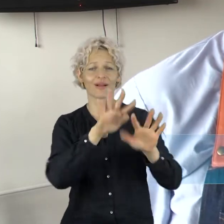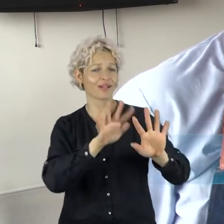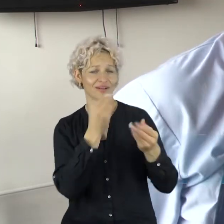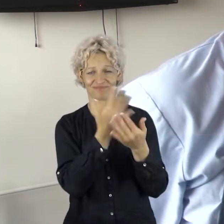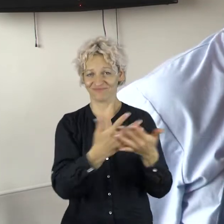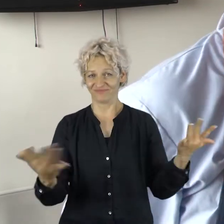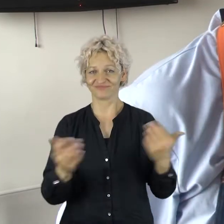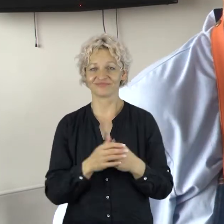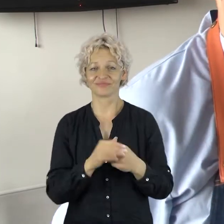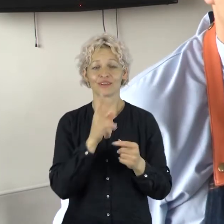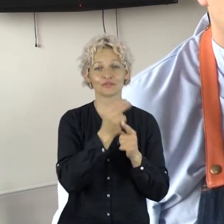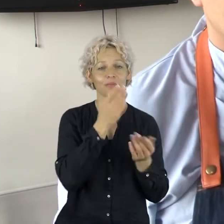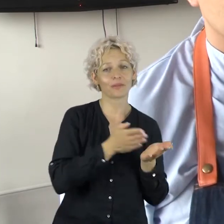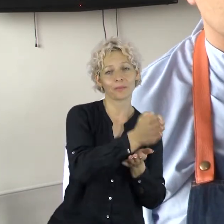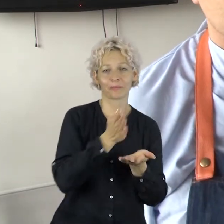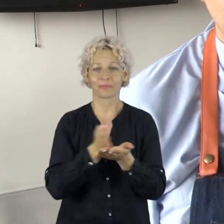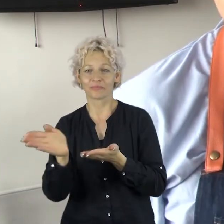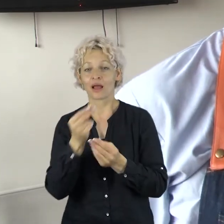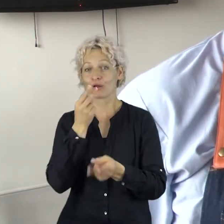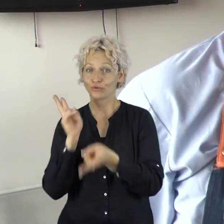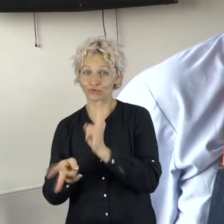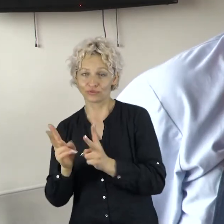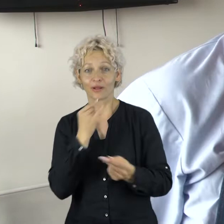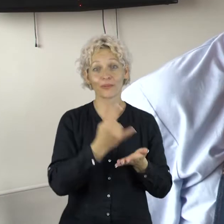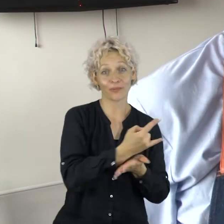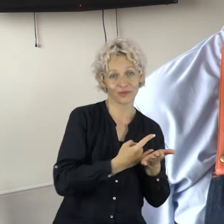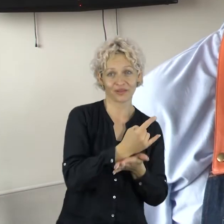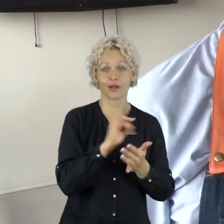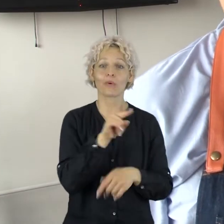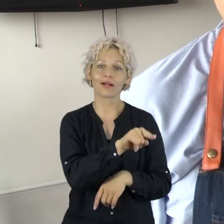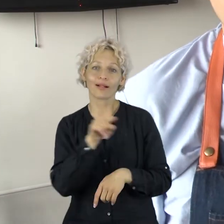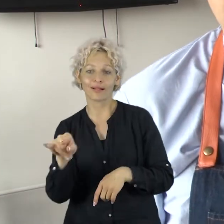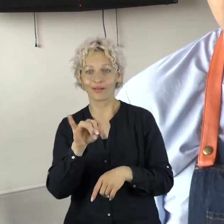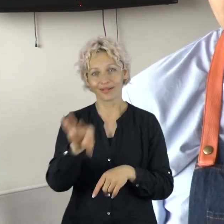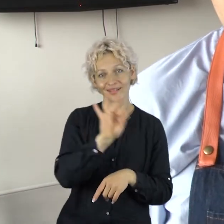dar galbūt nežinau, ar tai bus kulinarija, ar tai bus konditerija, nes truputį svašiau.